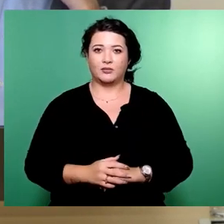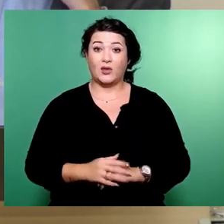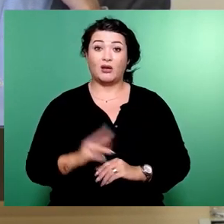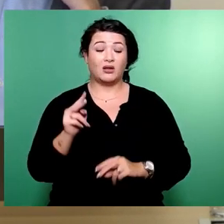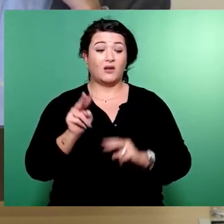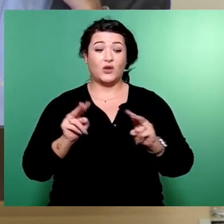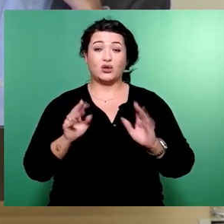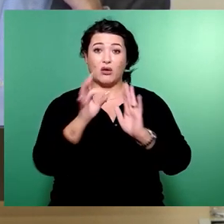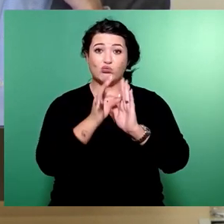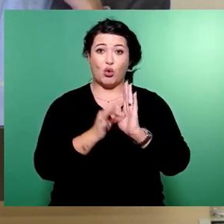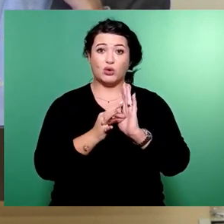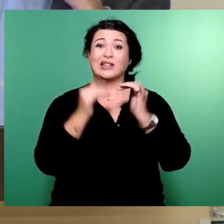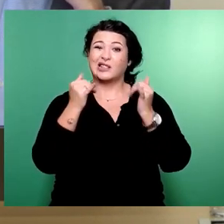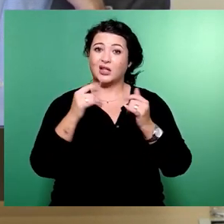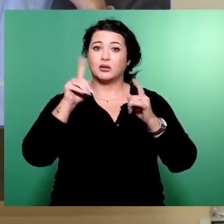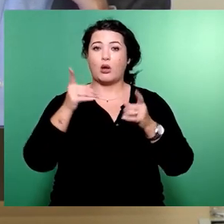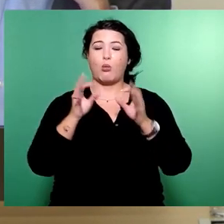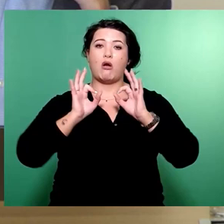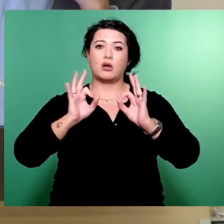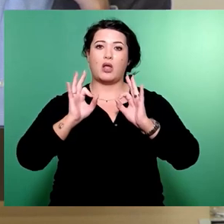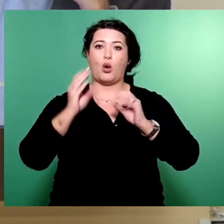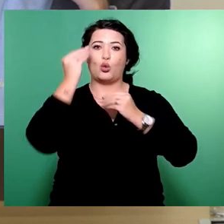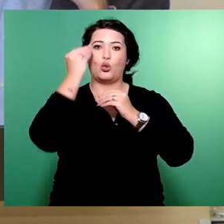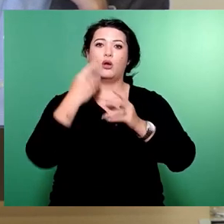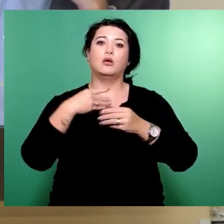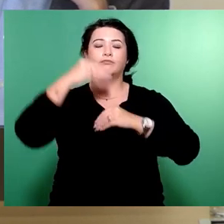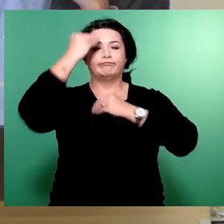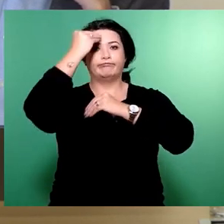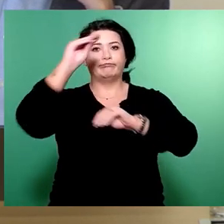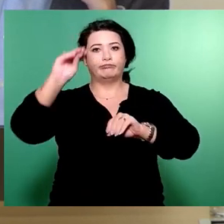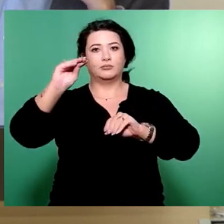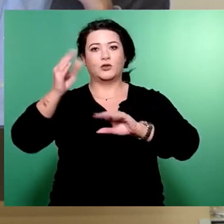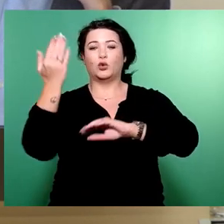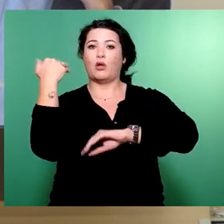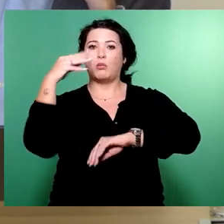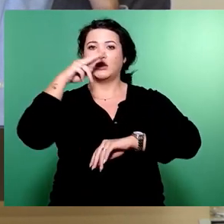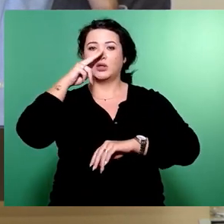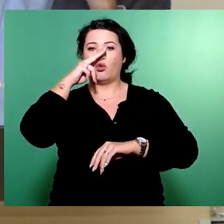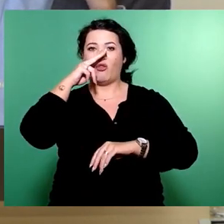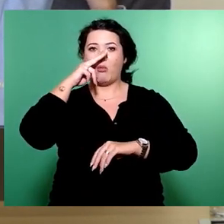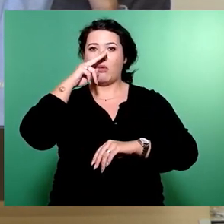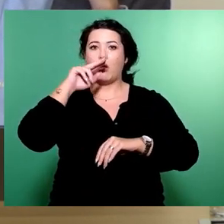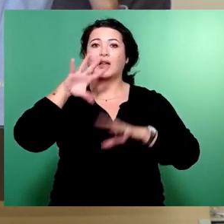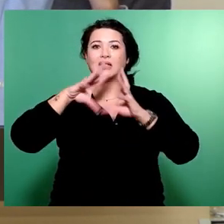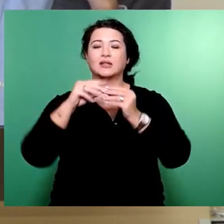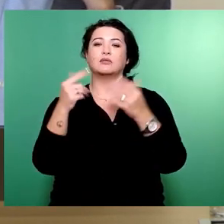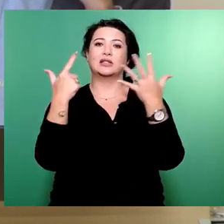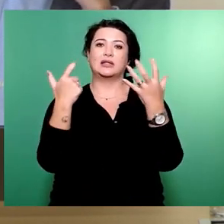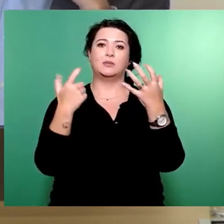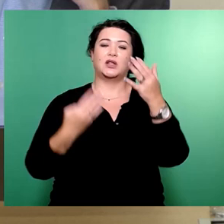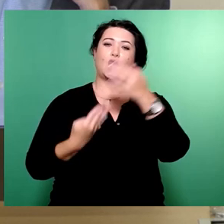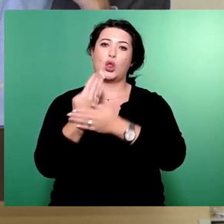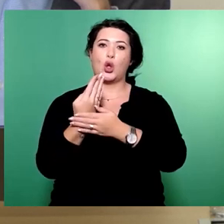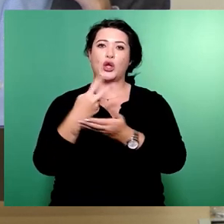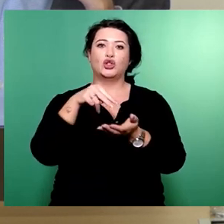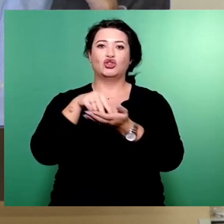werde ich nur im Einzelnen darlegen. In meinem Änderungsantrag vom November waren 70 neue Stellen enthalten und finanziert.